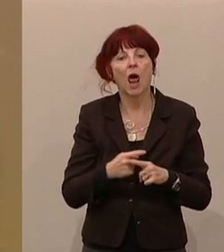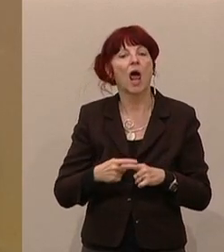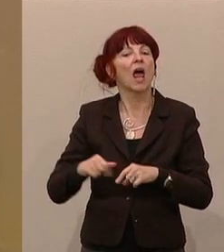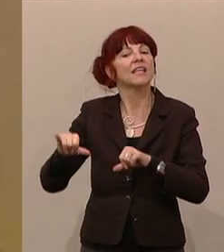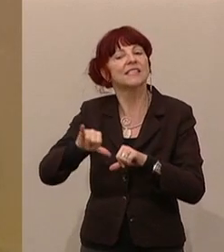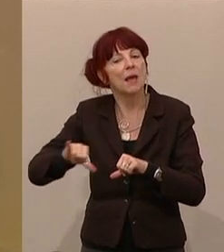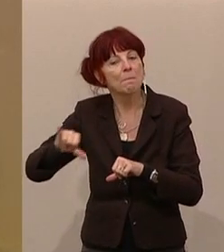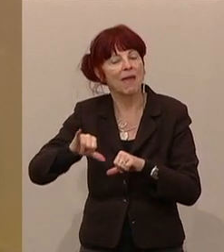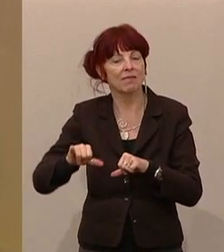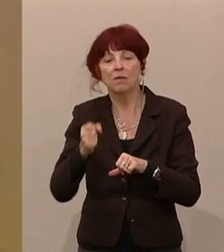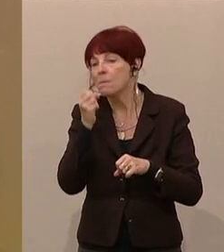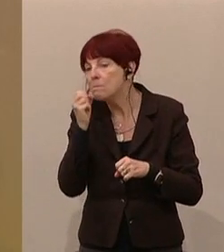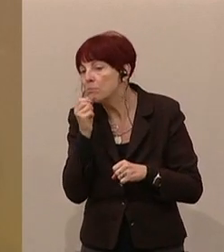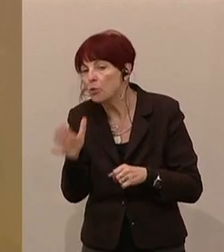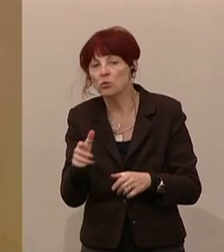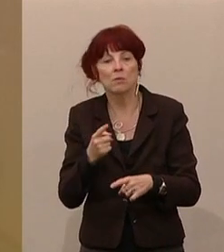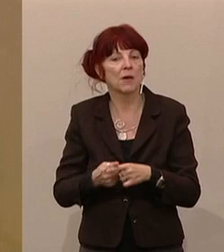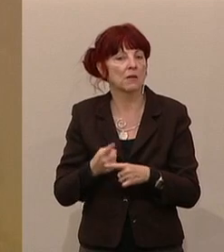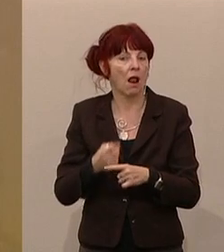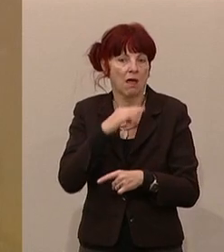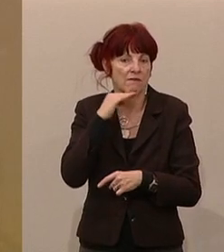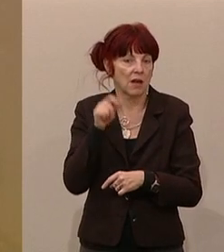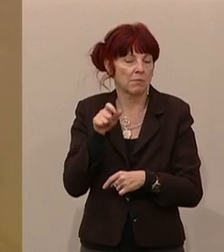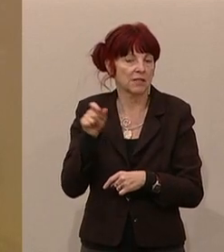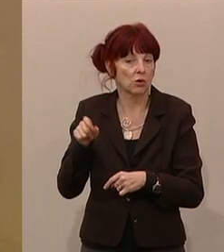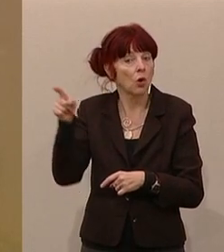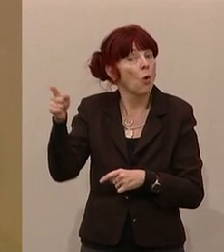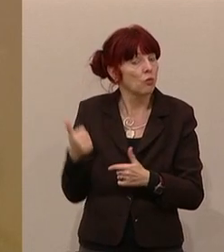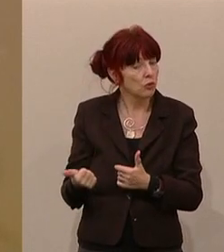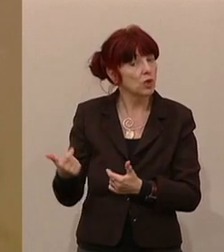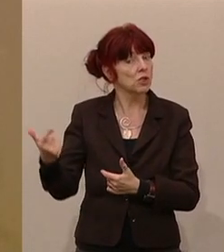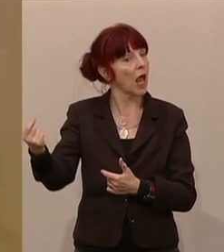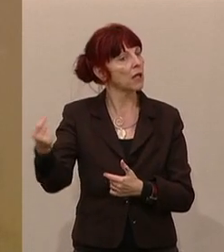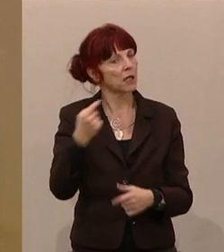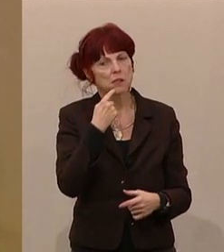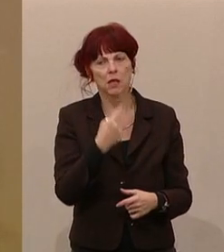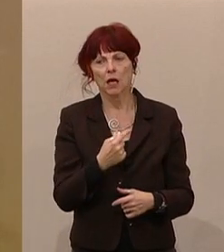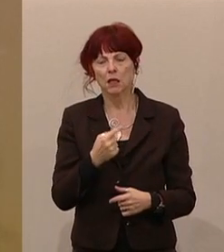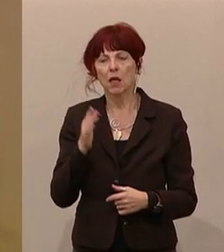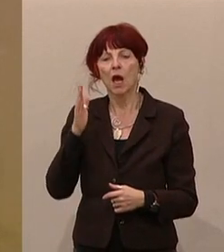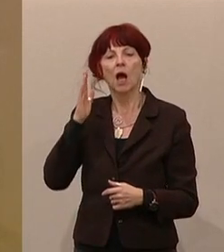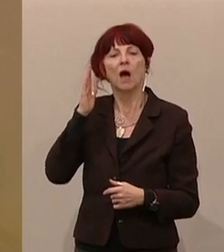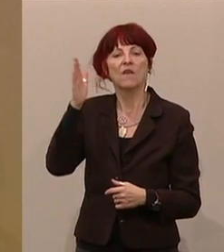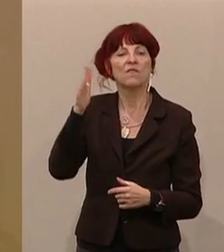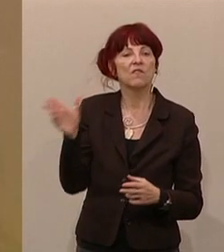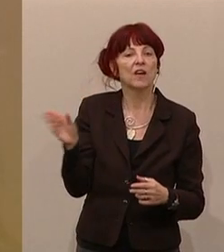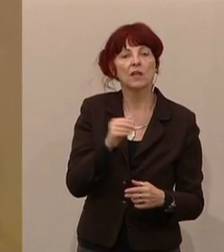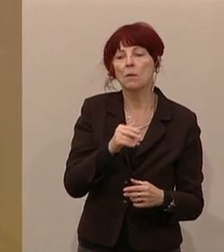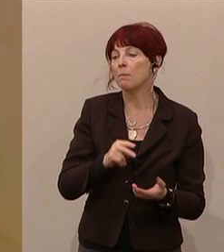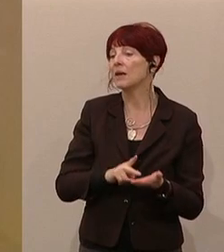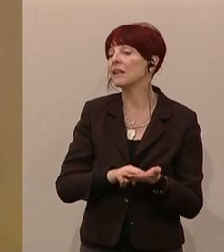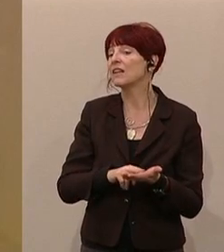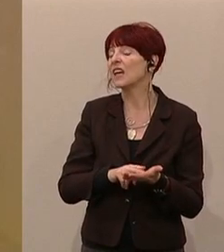und Buntmetalle. Was machen wir mit denen? Und dann sagen wir diese ehrenwerten Eltern, naja, das werden wir mit Digitalisierung und